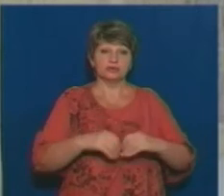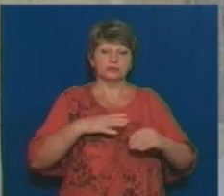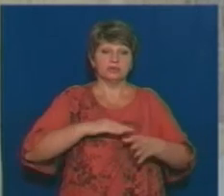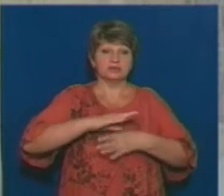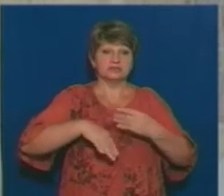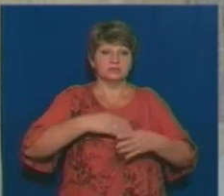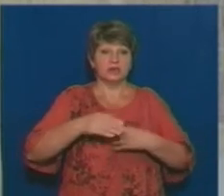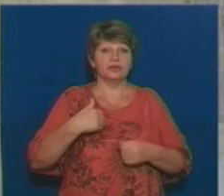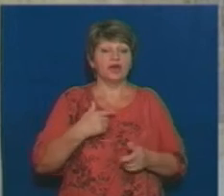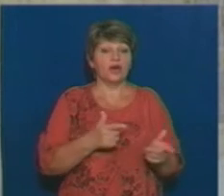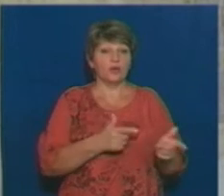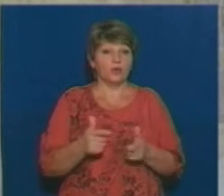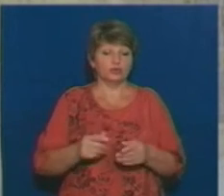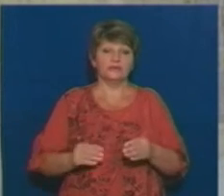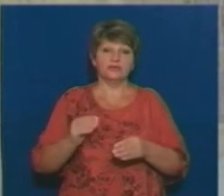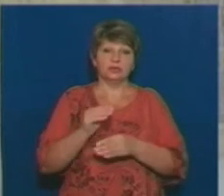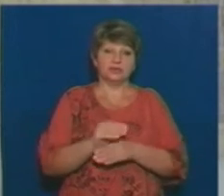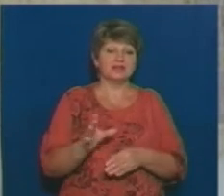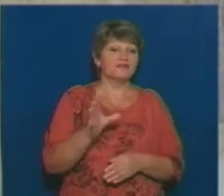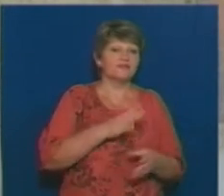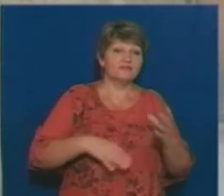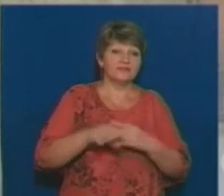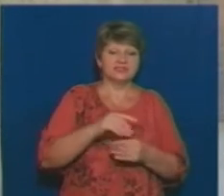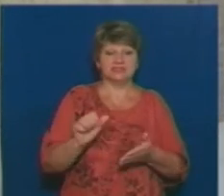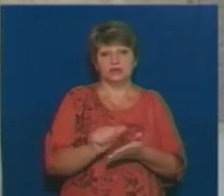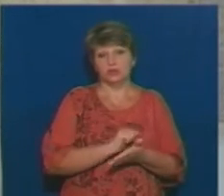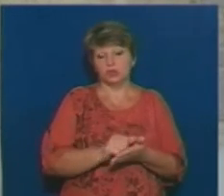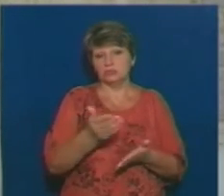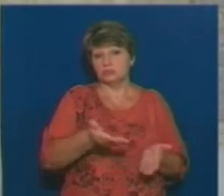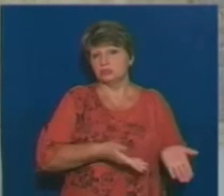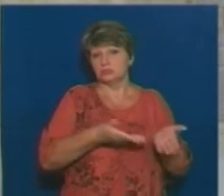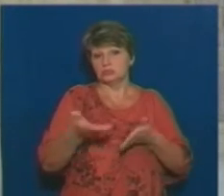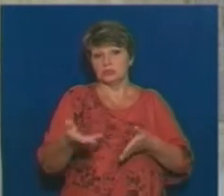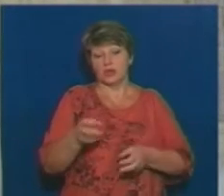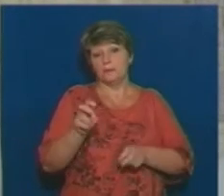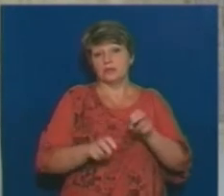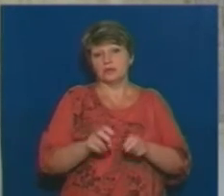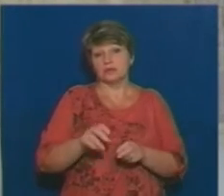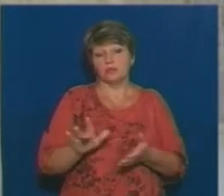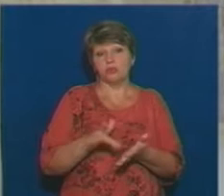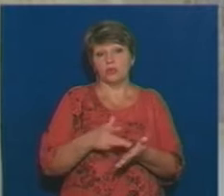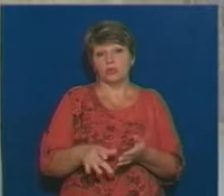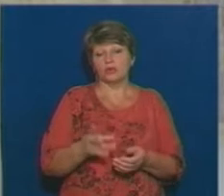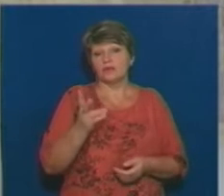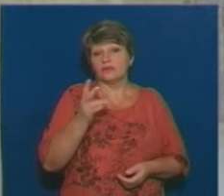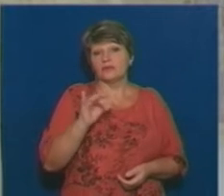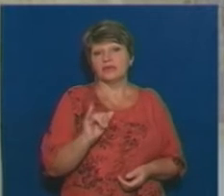Я готовий надати всі документи і запустити у вас не підприємство, бухгалтерію. Жодного разу